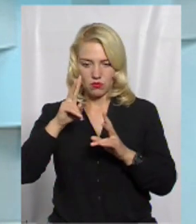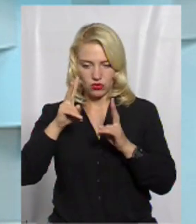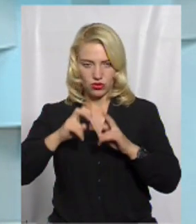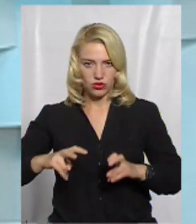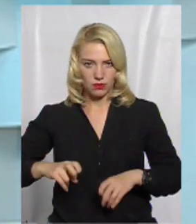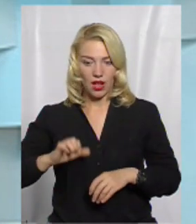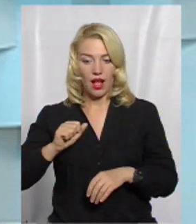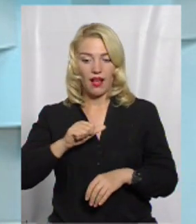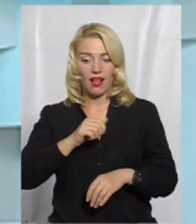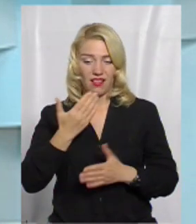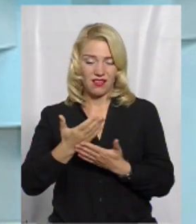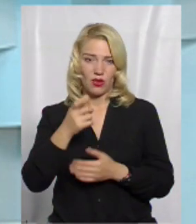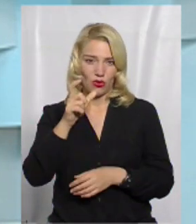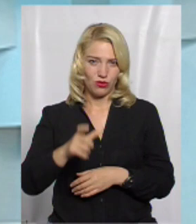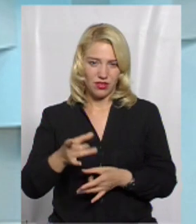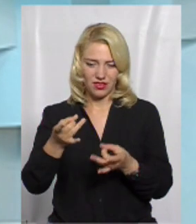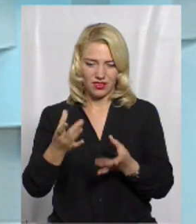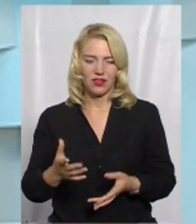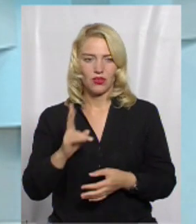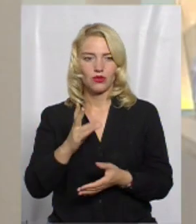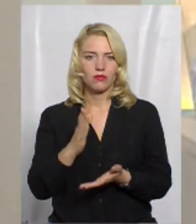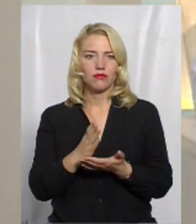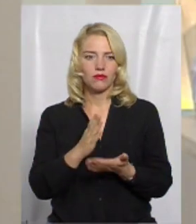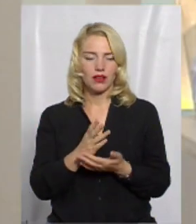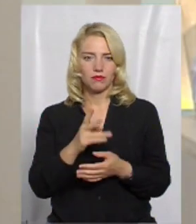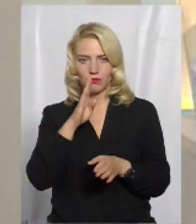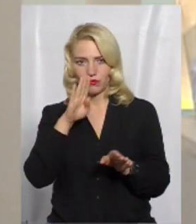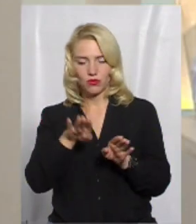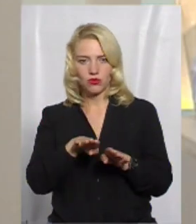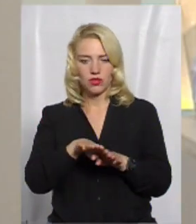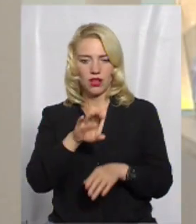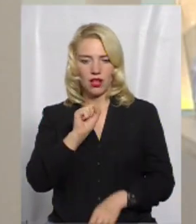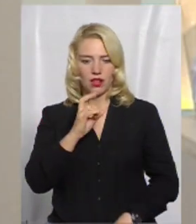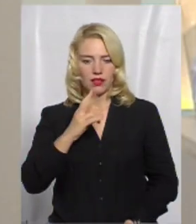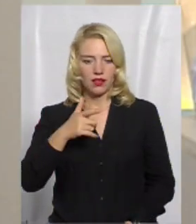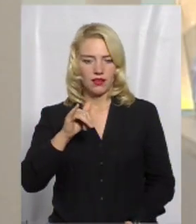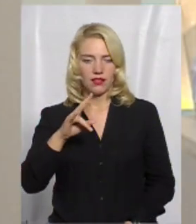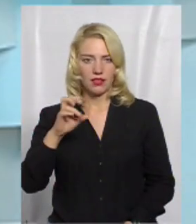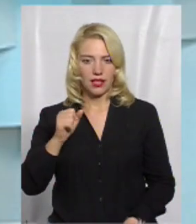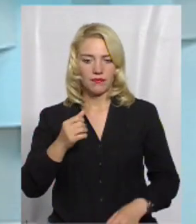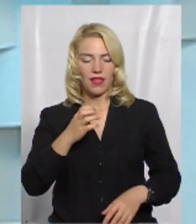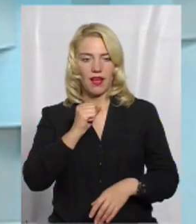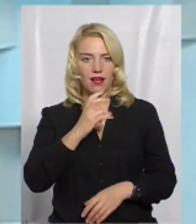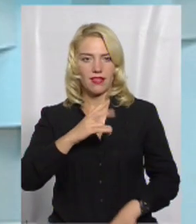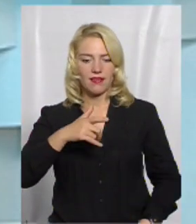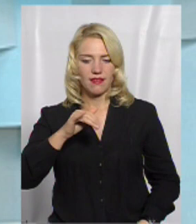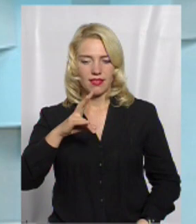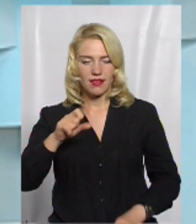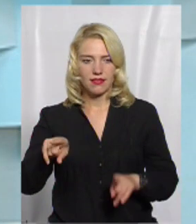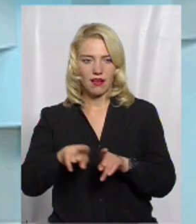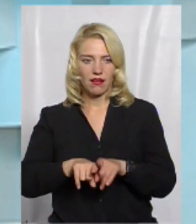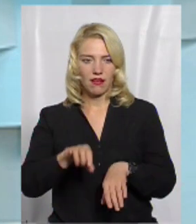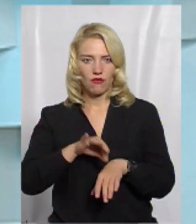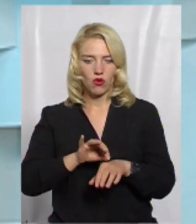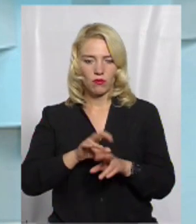людина, яка просто має прояви ангіни. Тому ангіна – це така хвороба, при